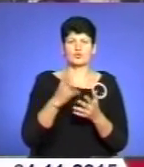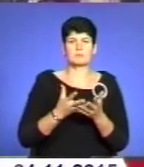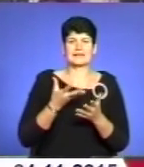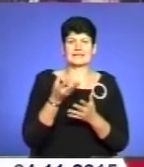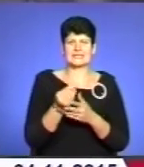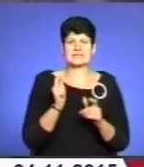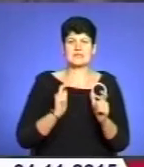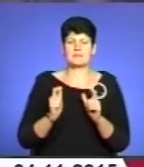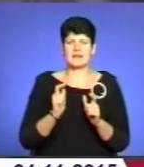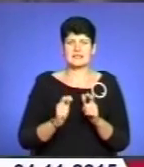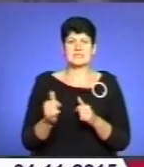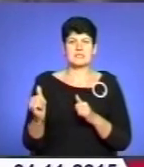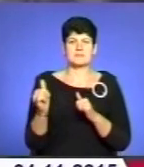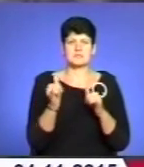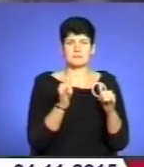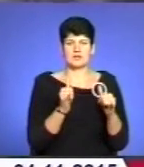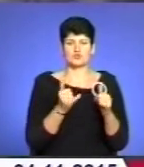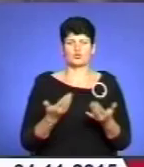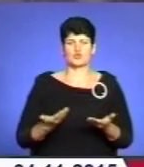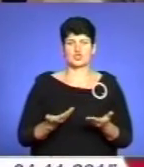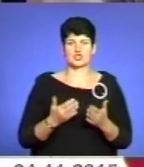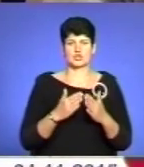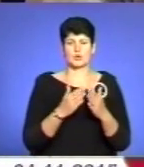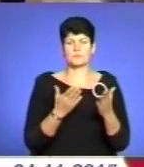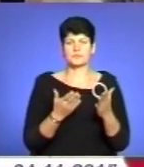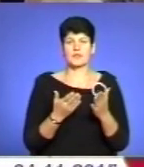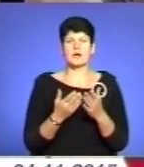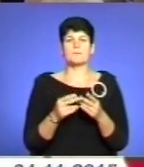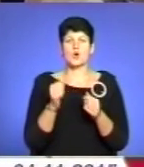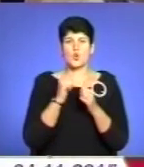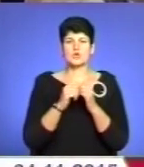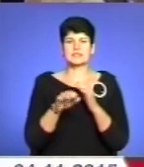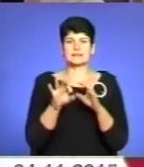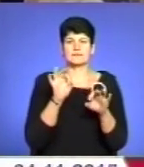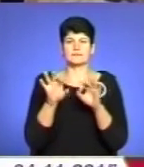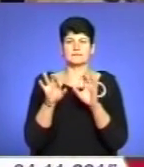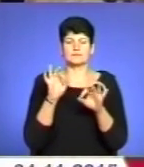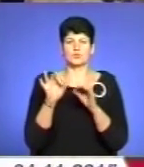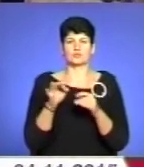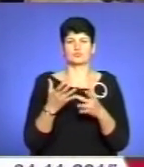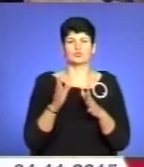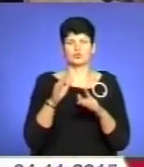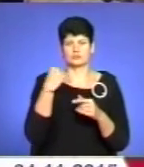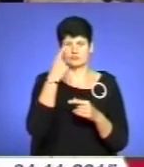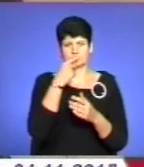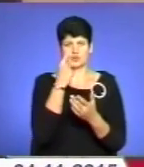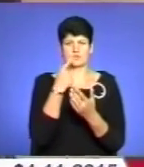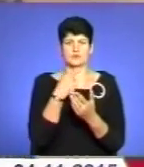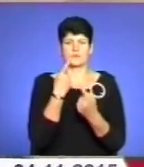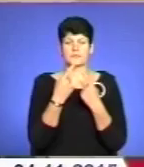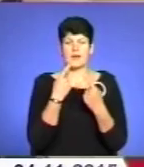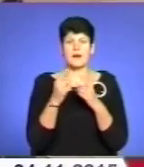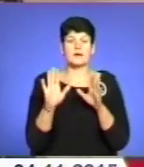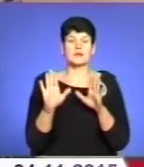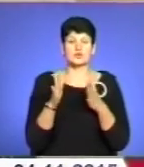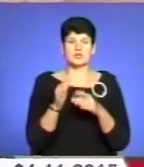стипендію та забезпечуватимуть житлом. Про кожен етап відбору претендентів повідомлятимуть особисто. Втім, якщо